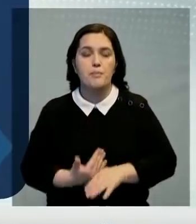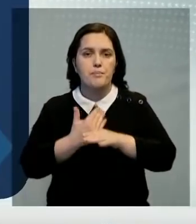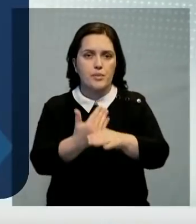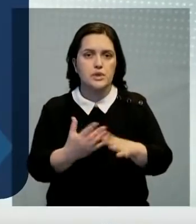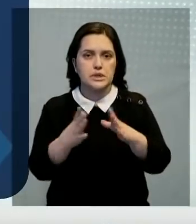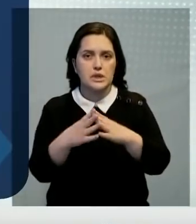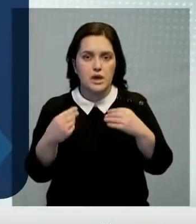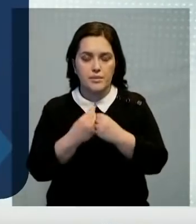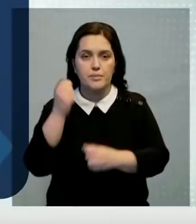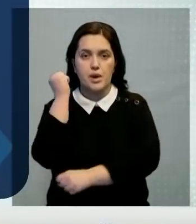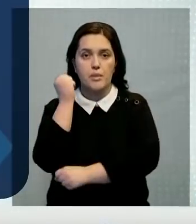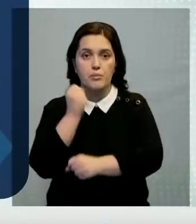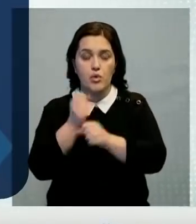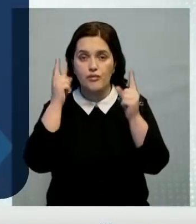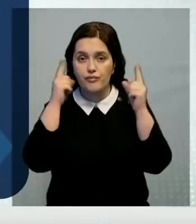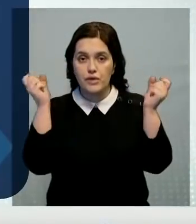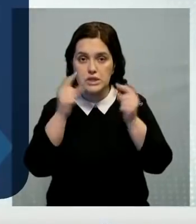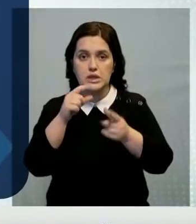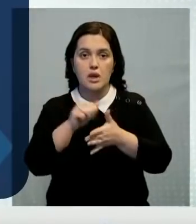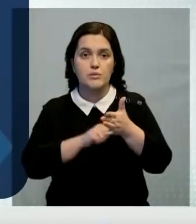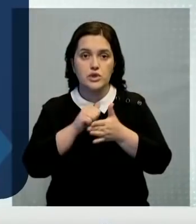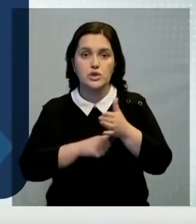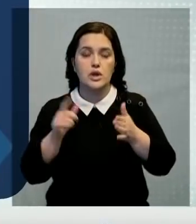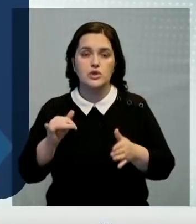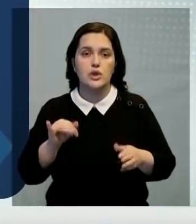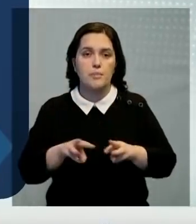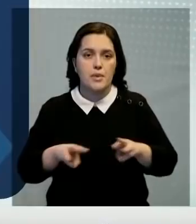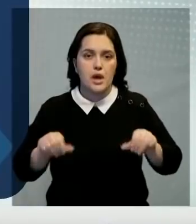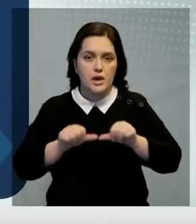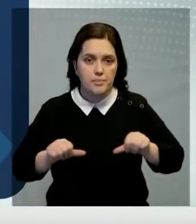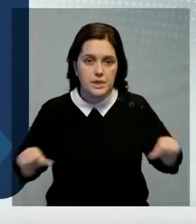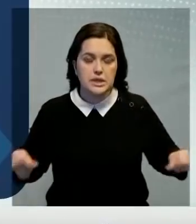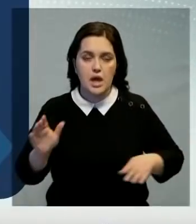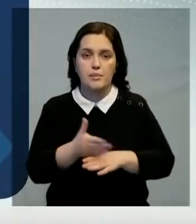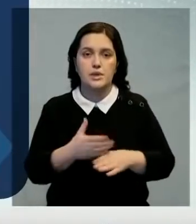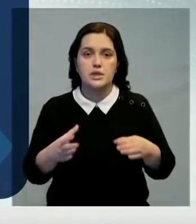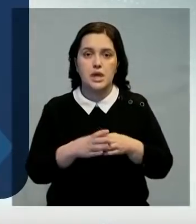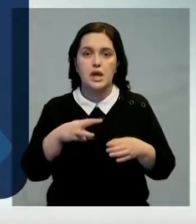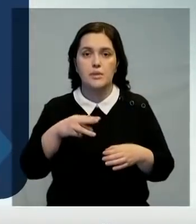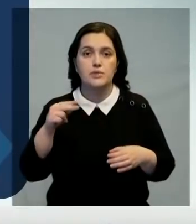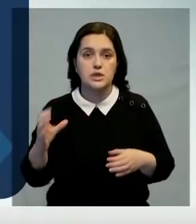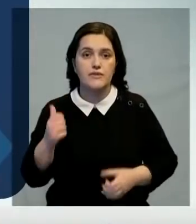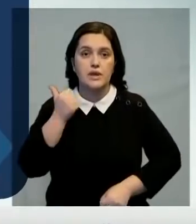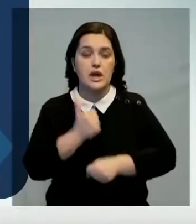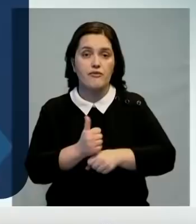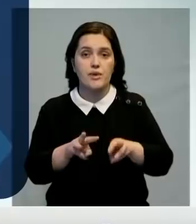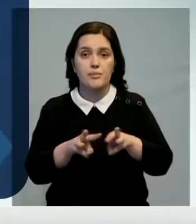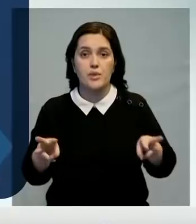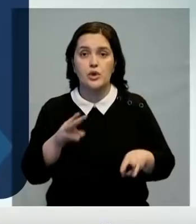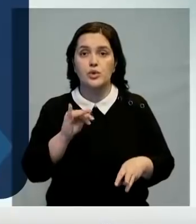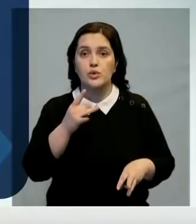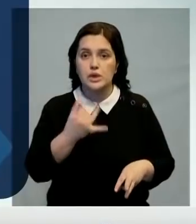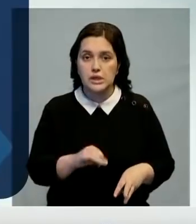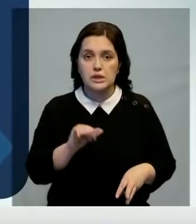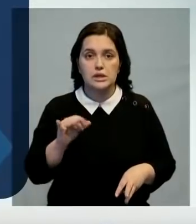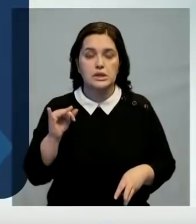семьям шахтеров. Для выяснения обстоятельств случившегося создана правительственная комиссия. Подразделение МЧС во главе с министром